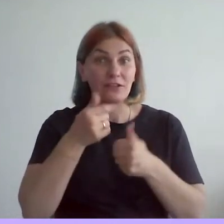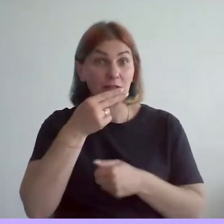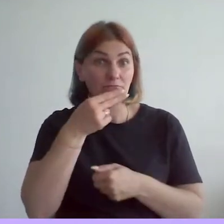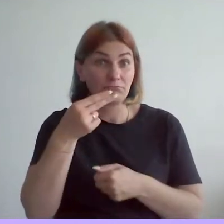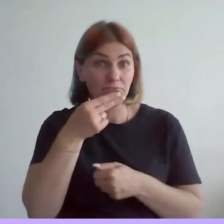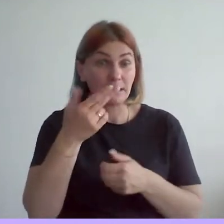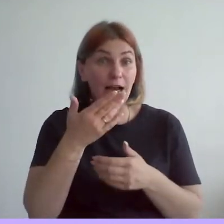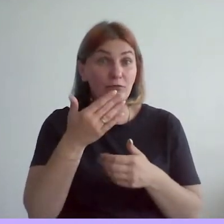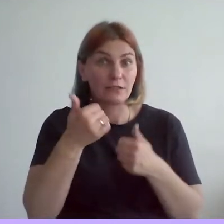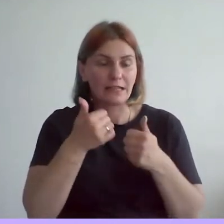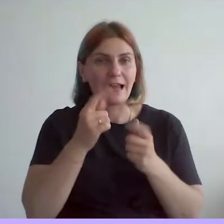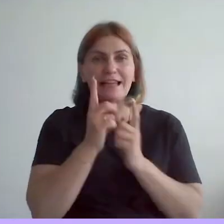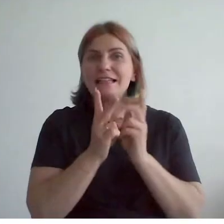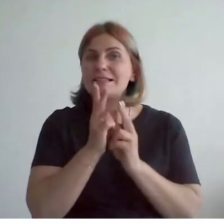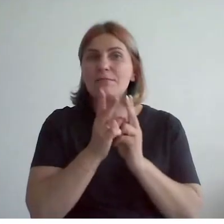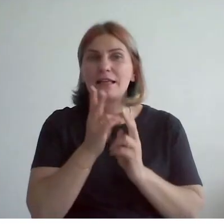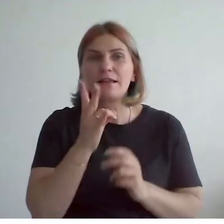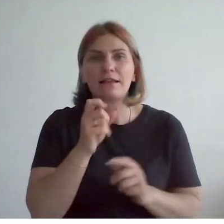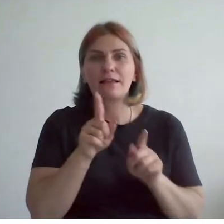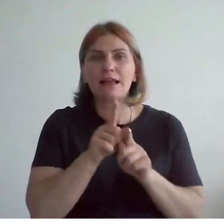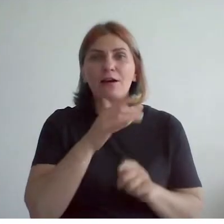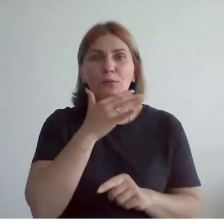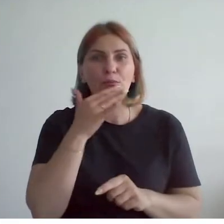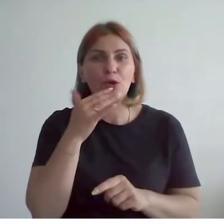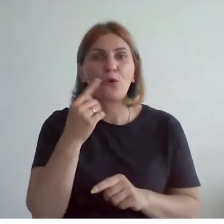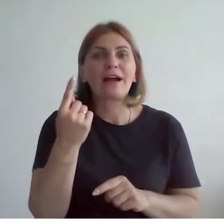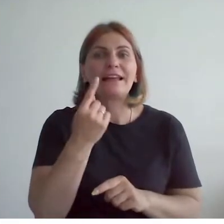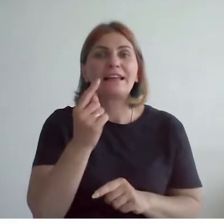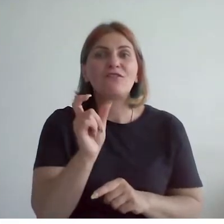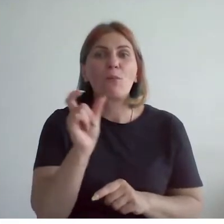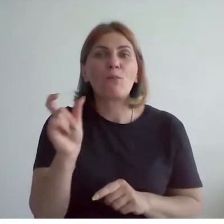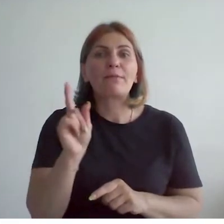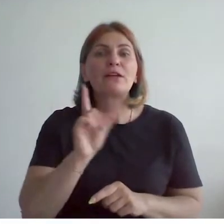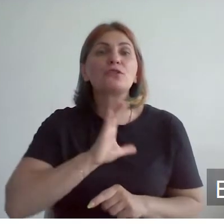изменений не так уж много. Единственный момент, что после,